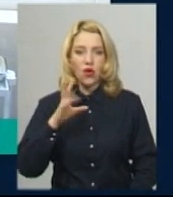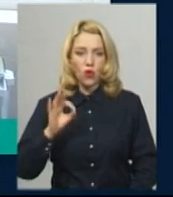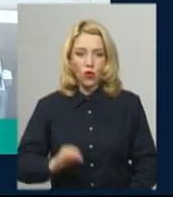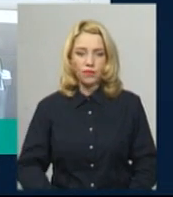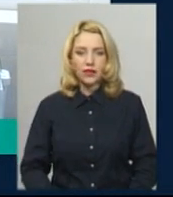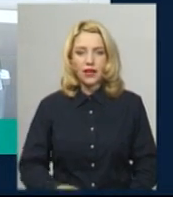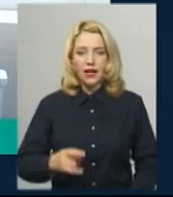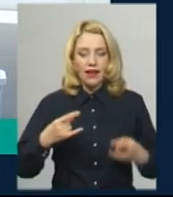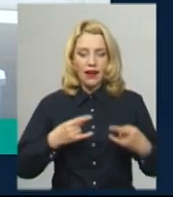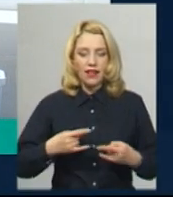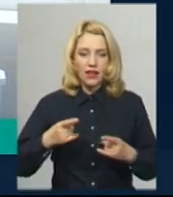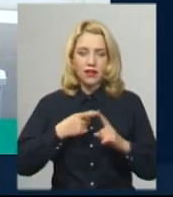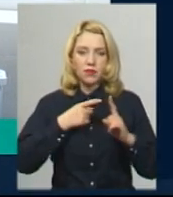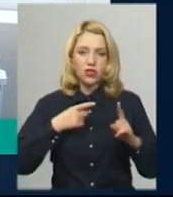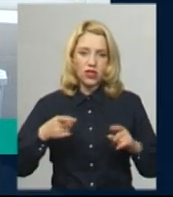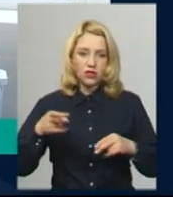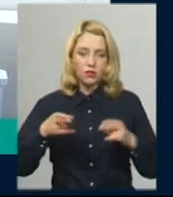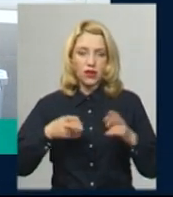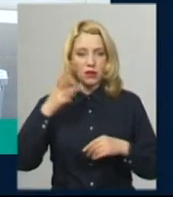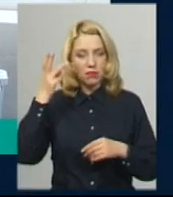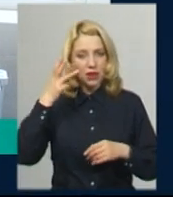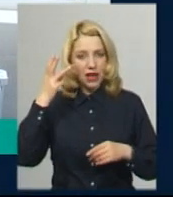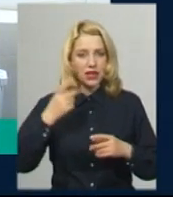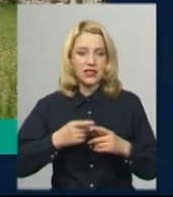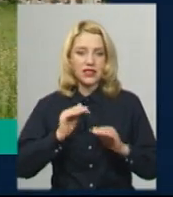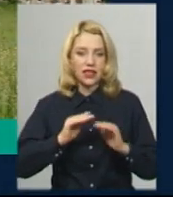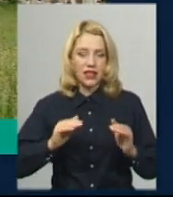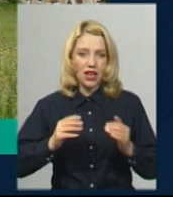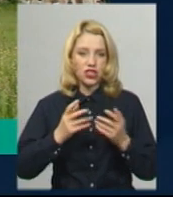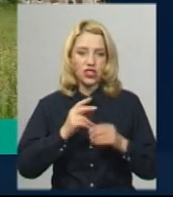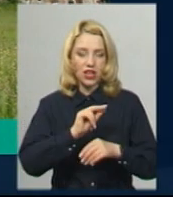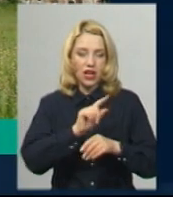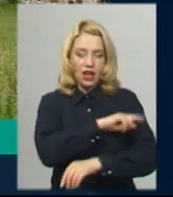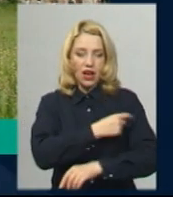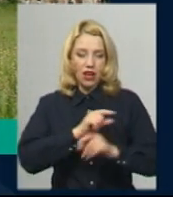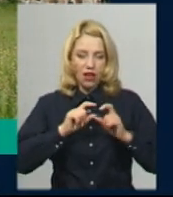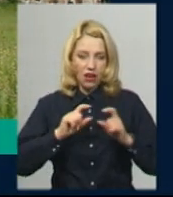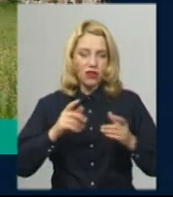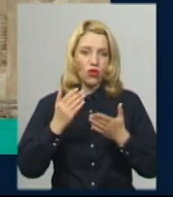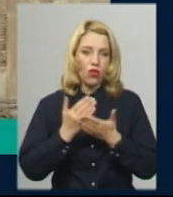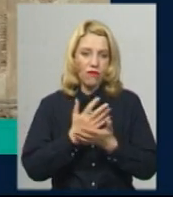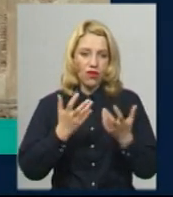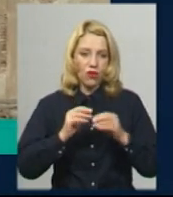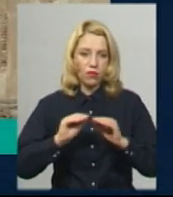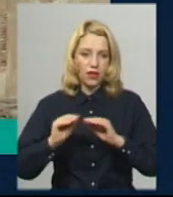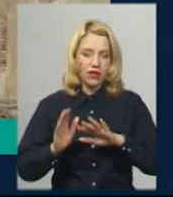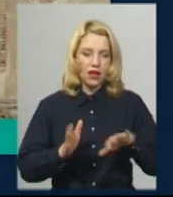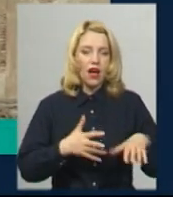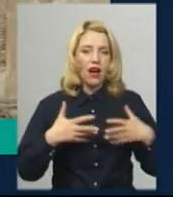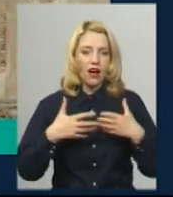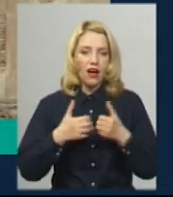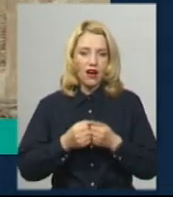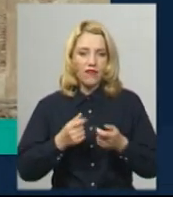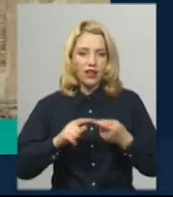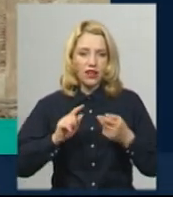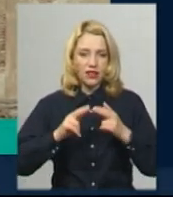під час операцій. У Хмельницькій міській дитячій лікарні презентували нове обладнання. В аварійному стані пам'ятка архітектури в Ізяславі. Хто реставруватиме